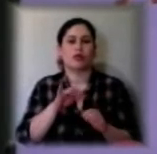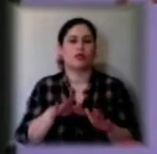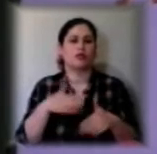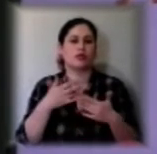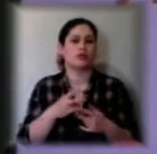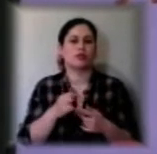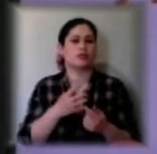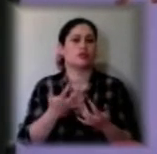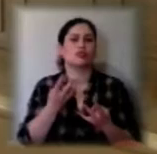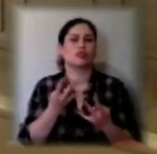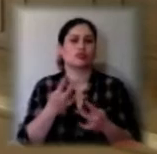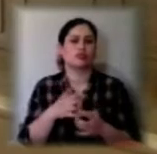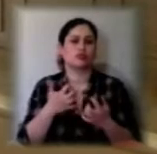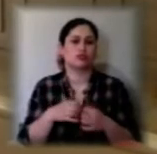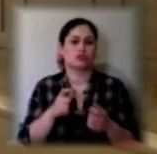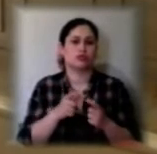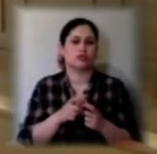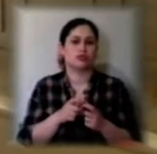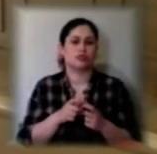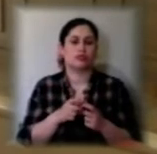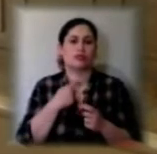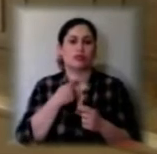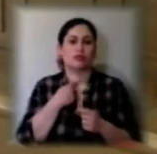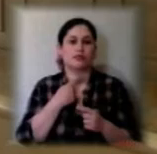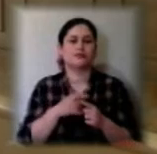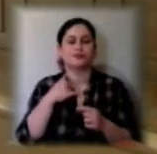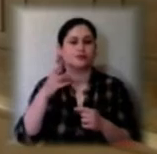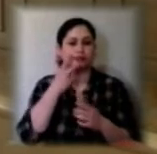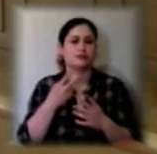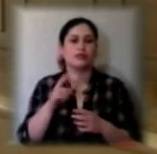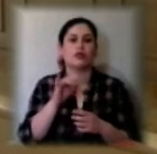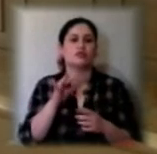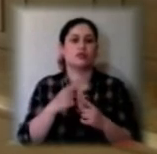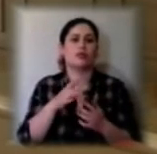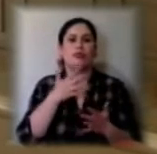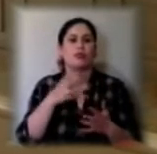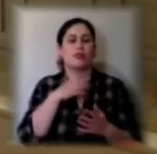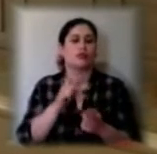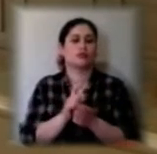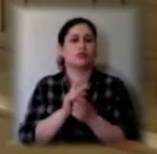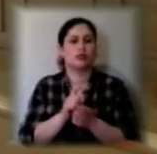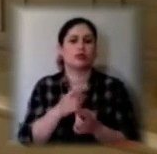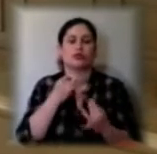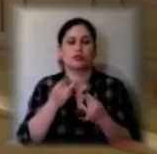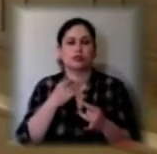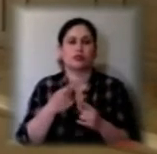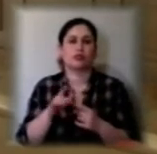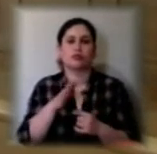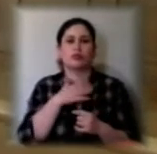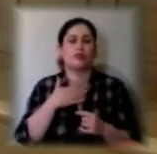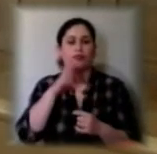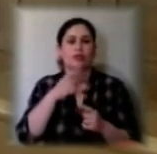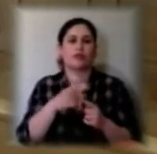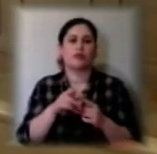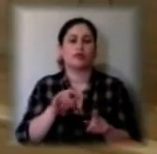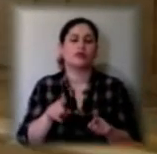потрібної кількості голосів. Ми бачимо, як в суспільстві дуже багато дискусій і в керівництві нашої держави, тому числі, чи надавати воду,